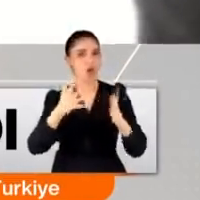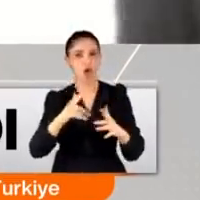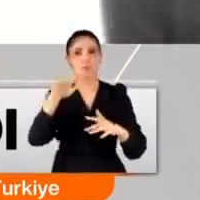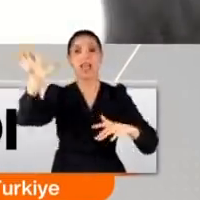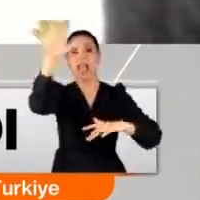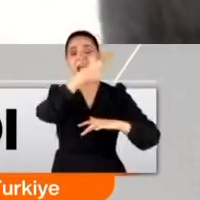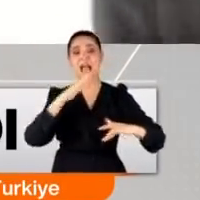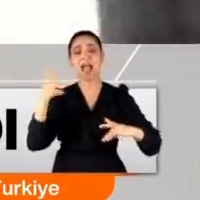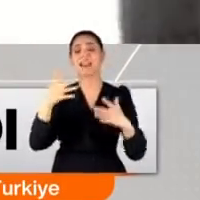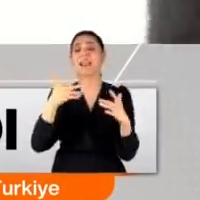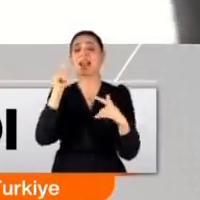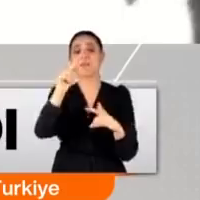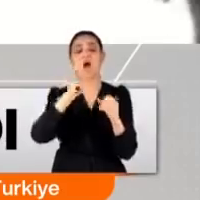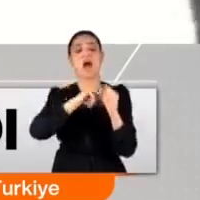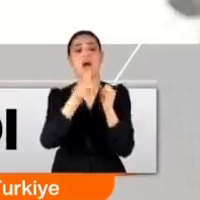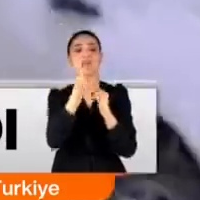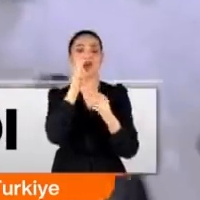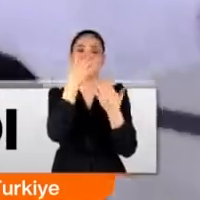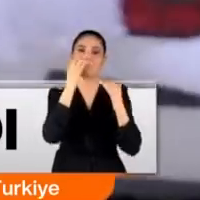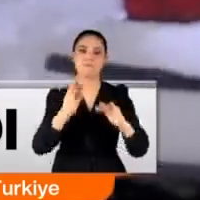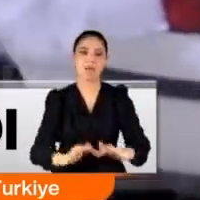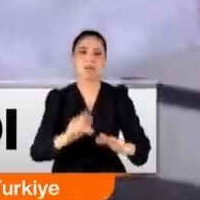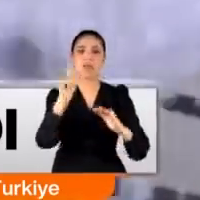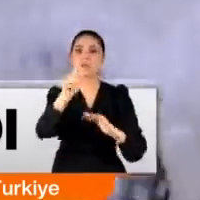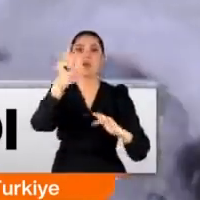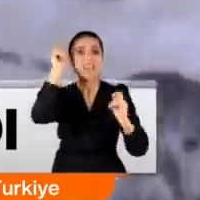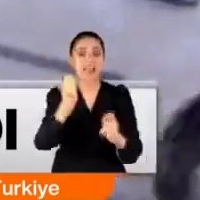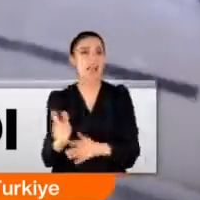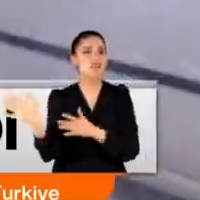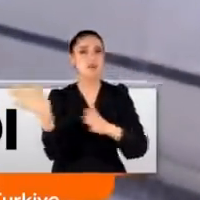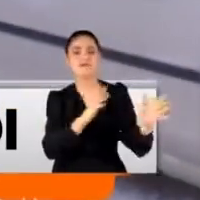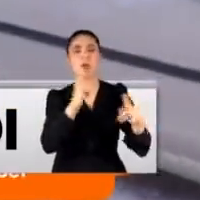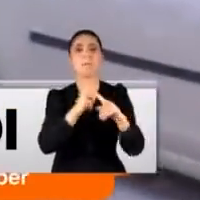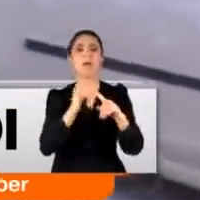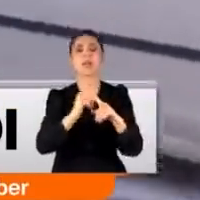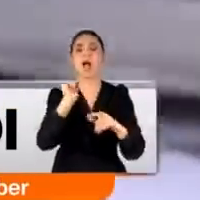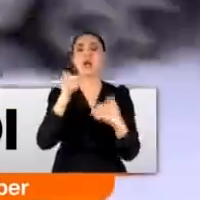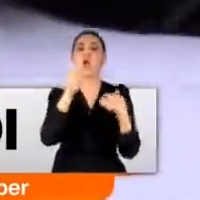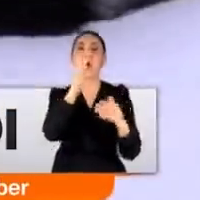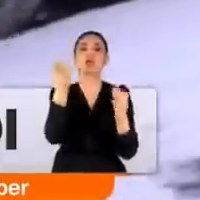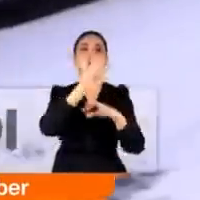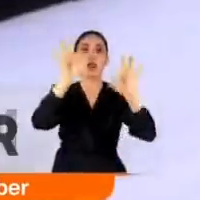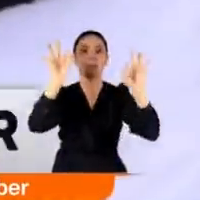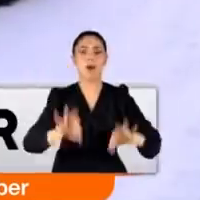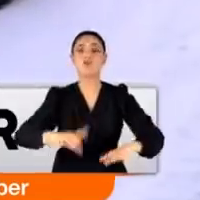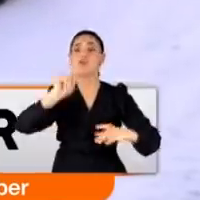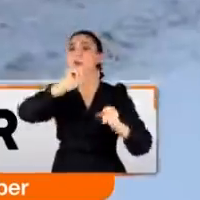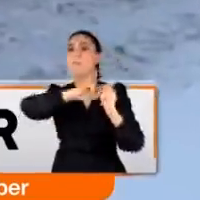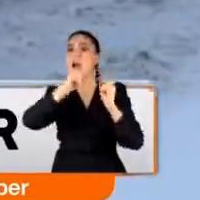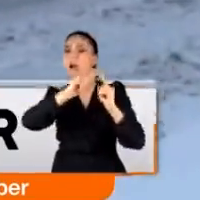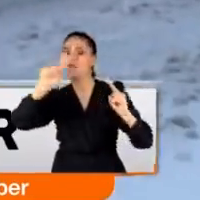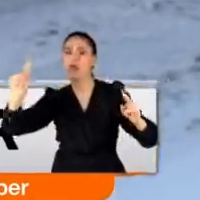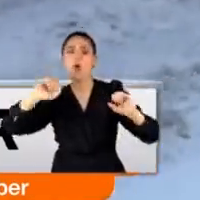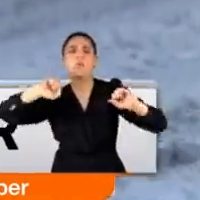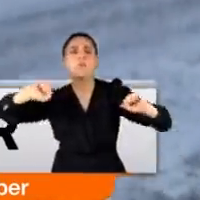herkesin gözü kulağı hafta sonunda. Ama esas fırtına pazar günü öğleden sonra başlayacak. Ve bütün hafta buz gibi